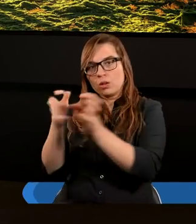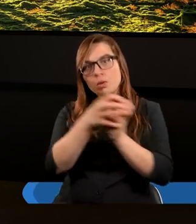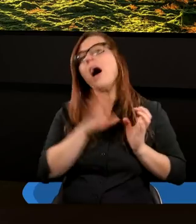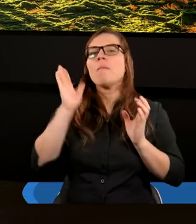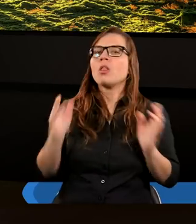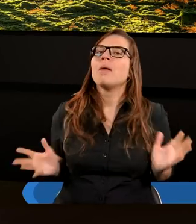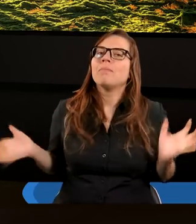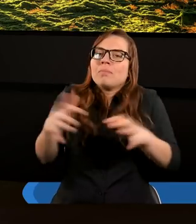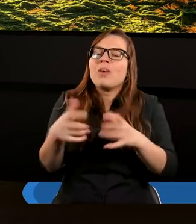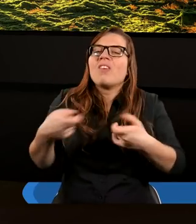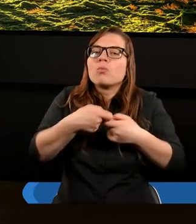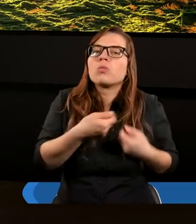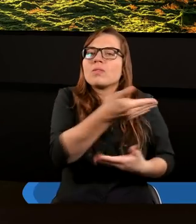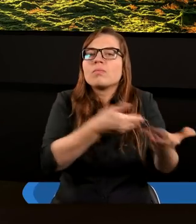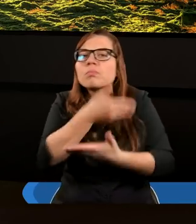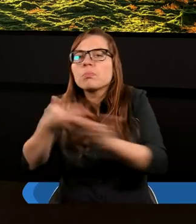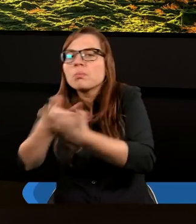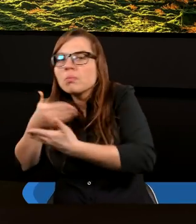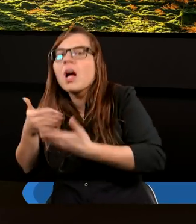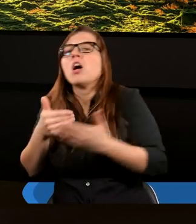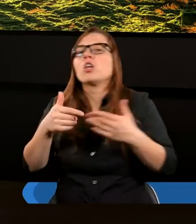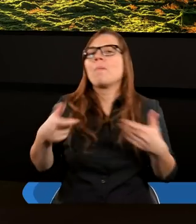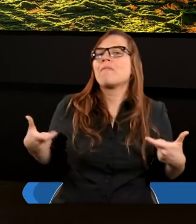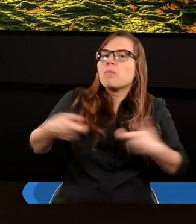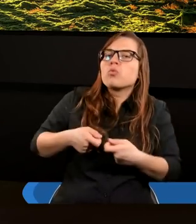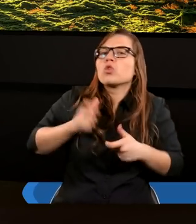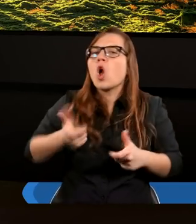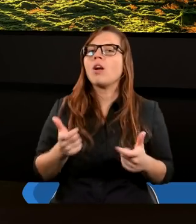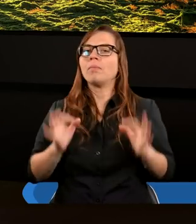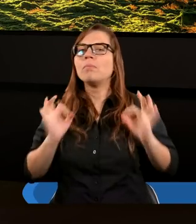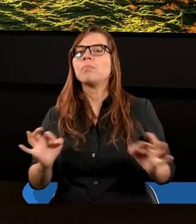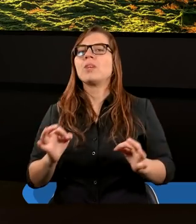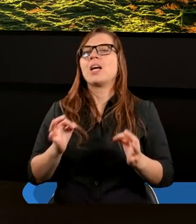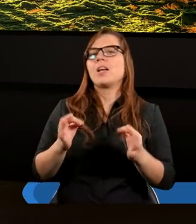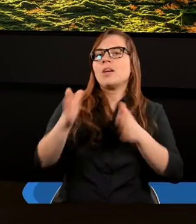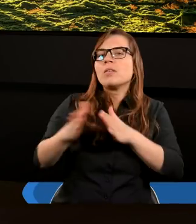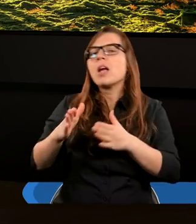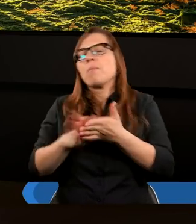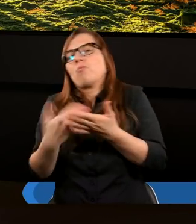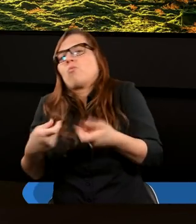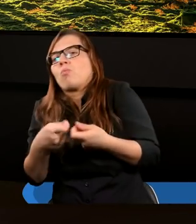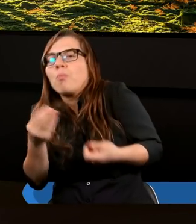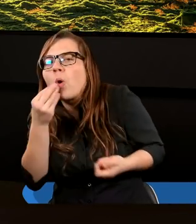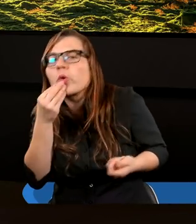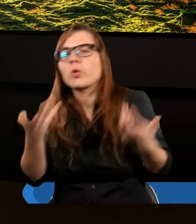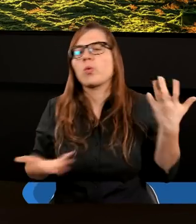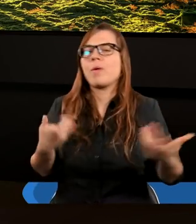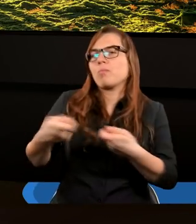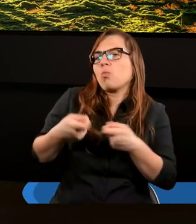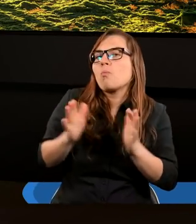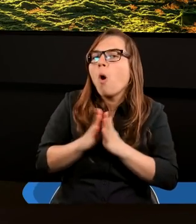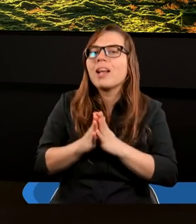próbować tak wspólnie też coś robić. Wspólna agapę, wspólny posiłek, wspólna modlitwa. Żeby tego też nie